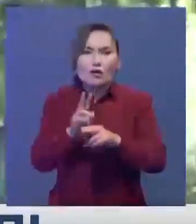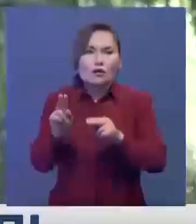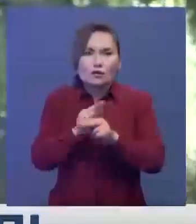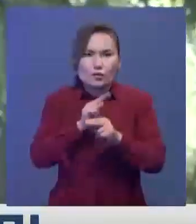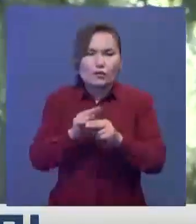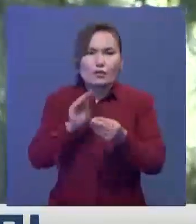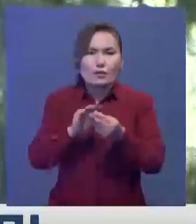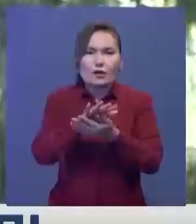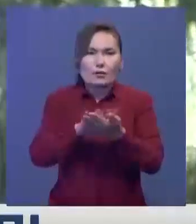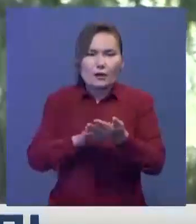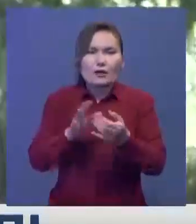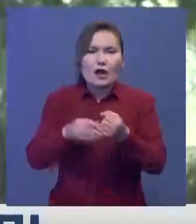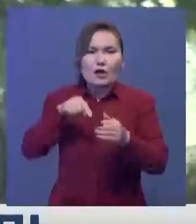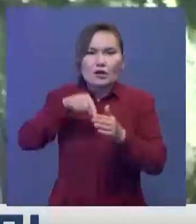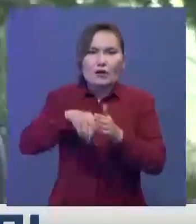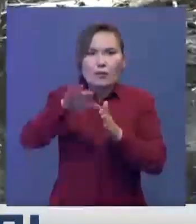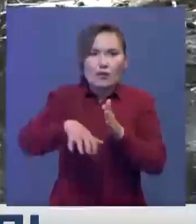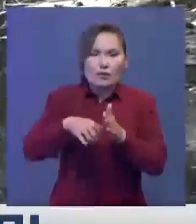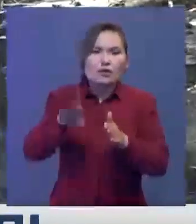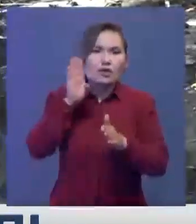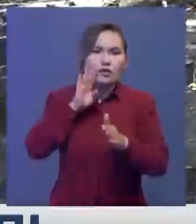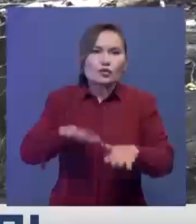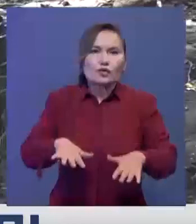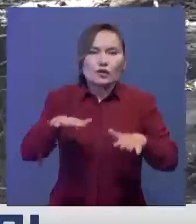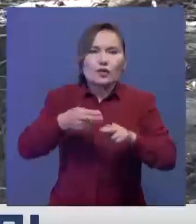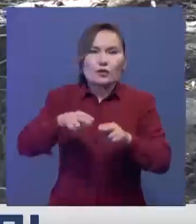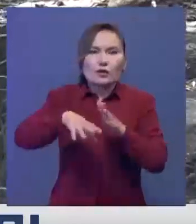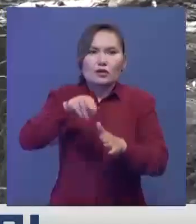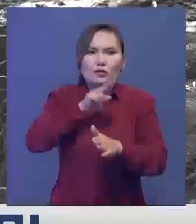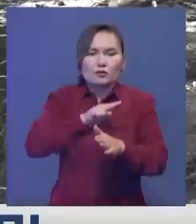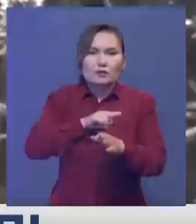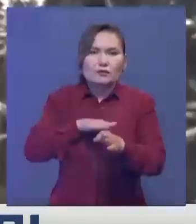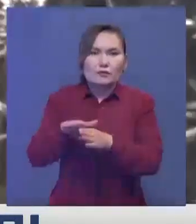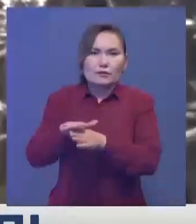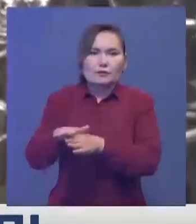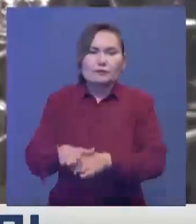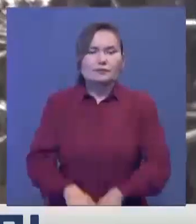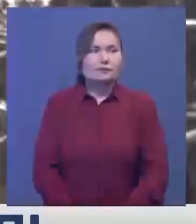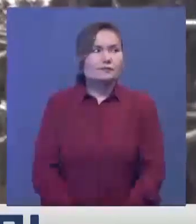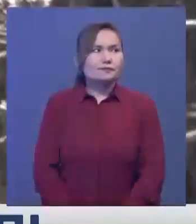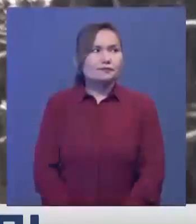сияқты. Себебі қазылған жерлерде жер асты сулары көтеріліп, сұрғызу жұмыстары жүріп жатыр.